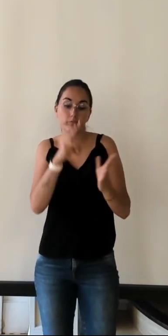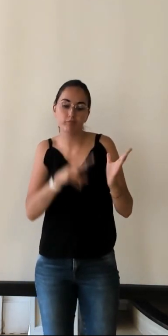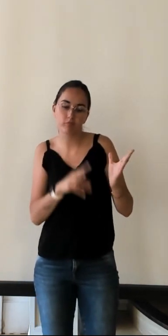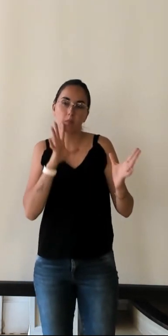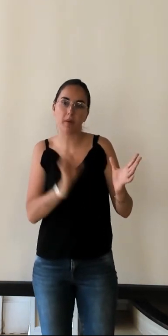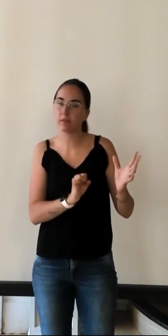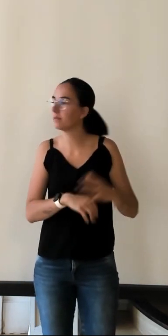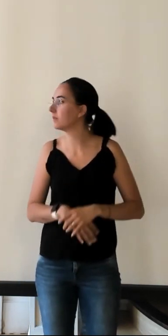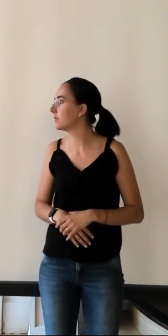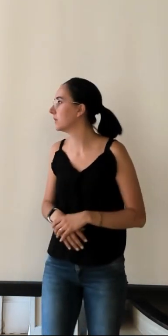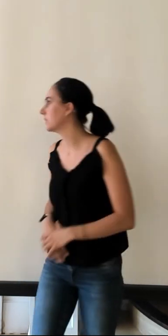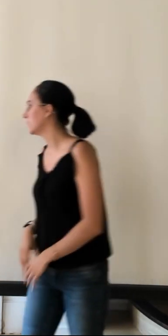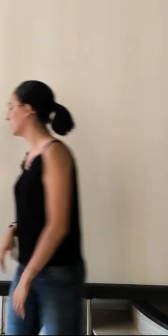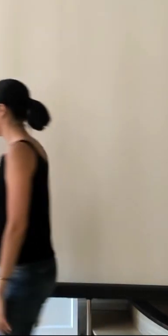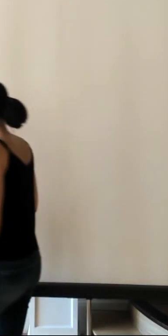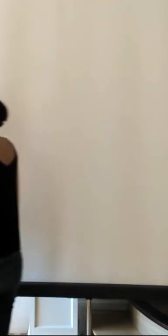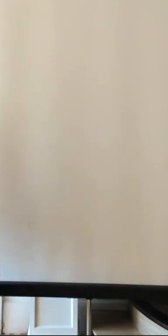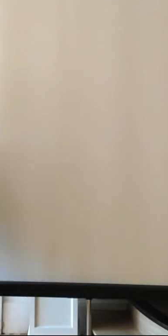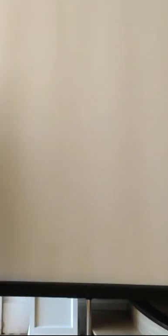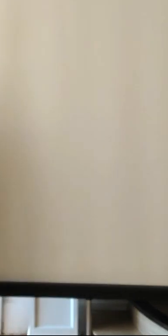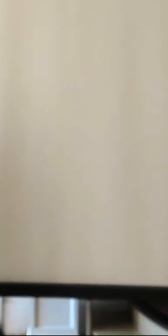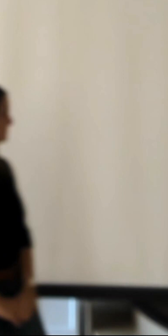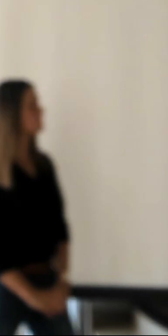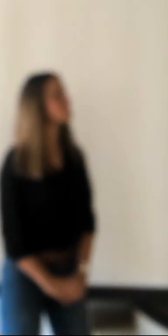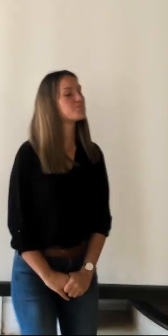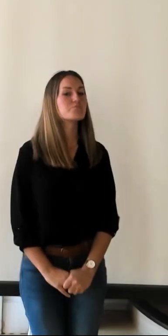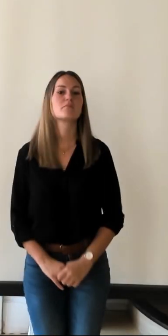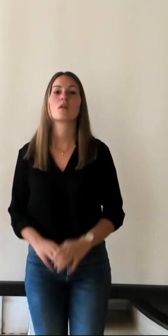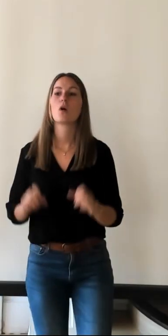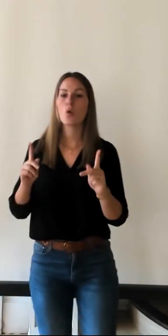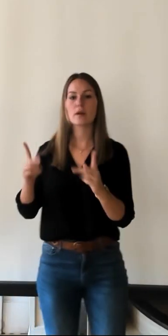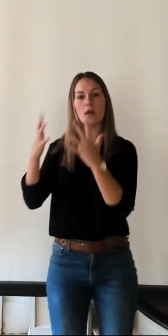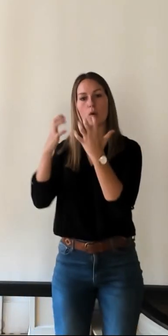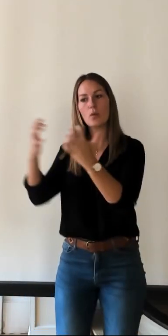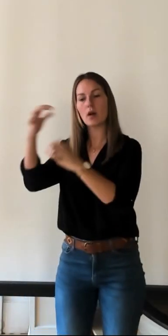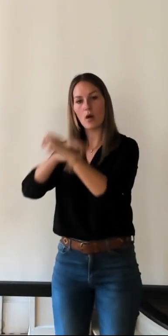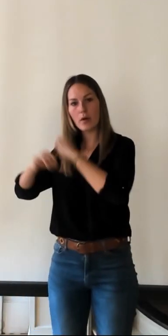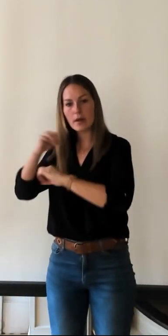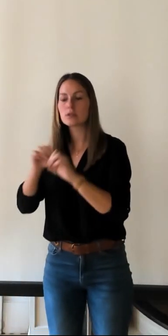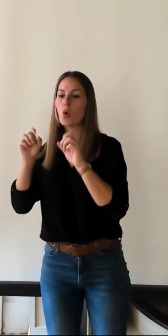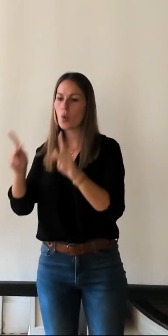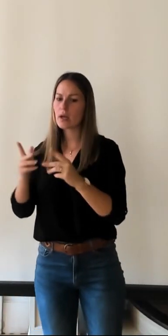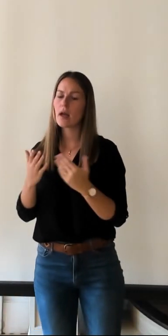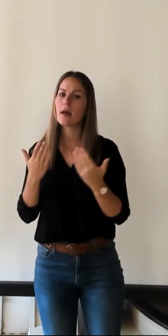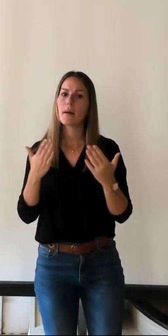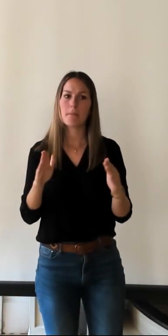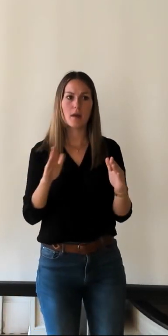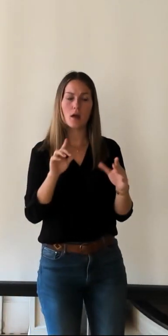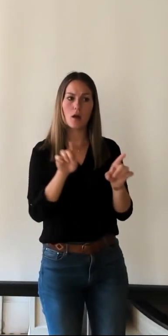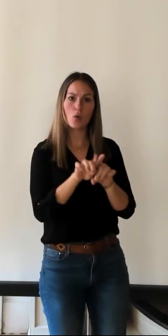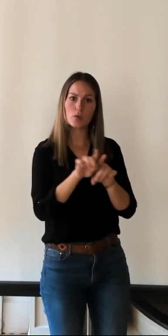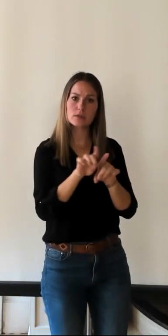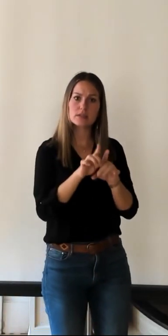l'organisation des congrès en dehors de l'organisation du logement c'est-à-dire l'hôtellerie il s'occupait aussi du contenu de